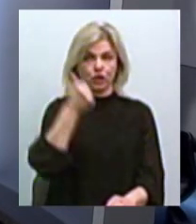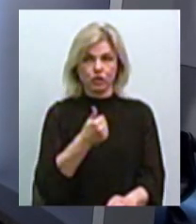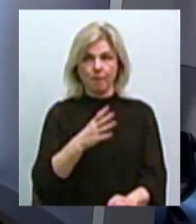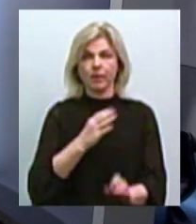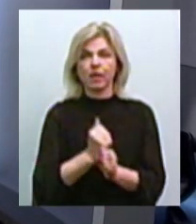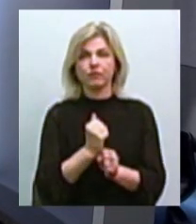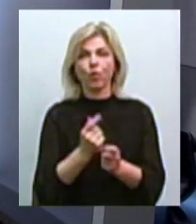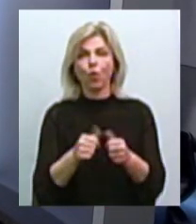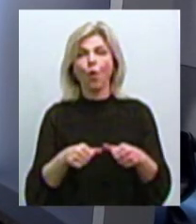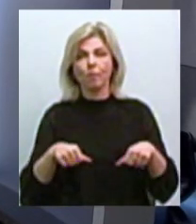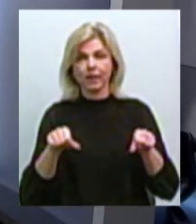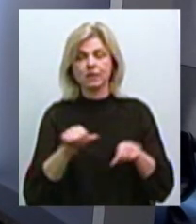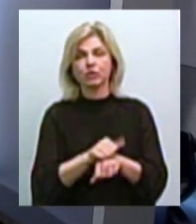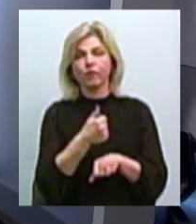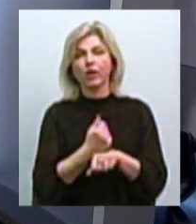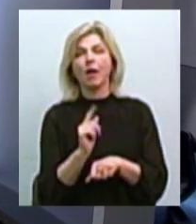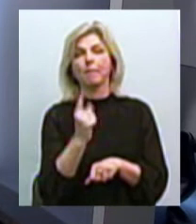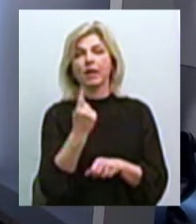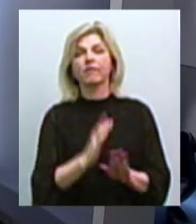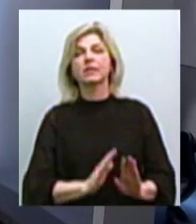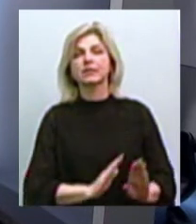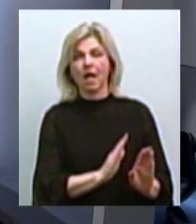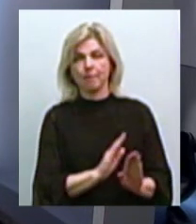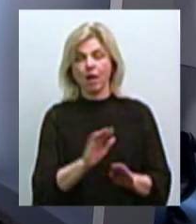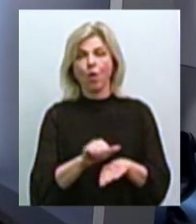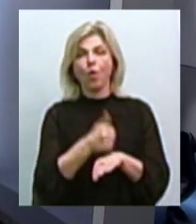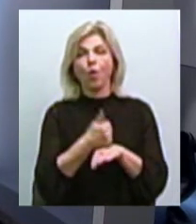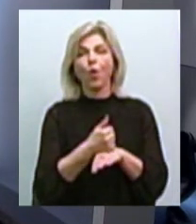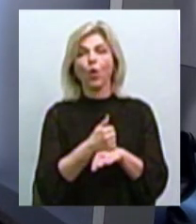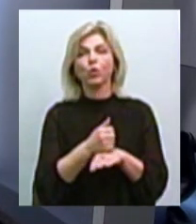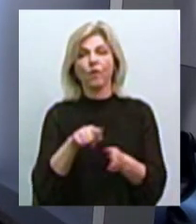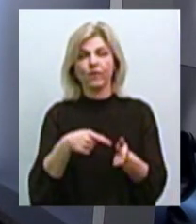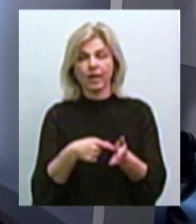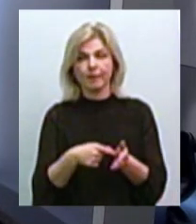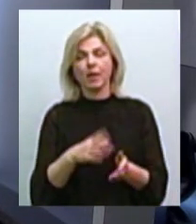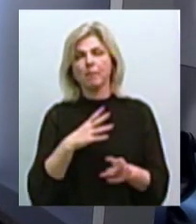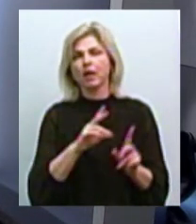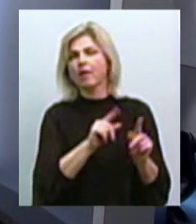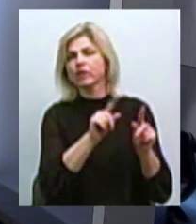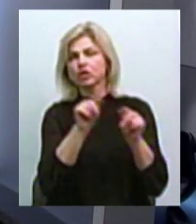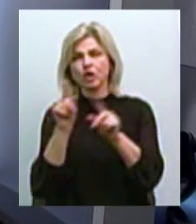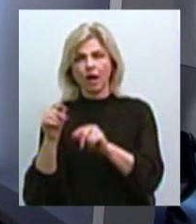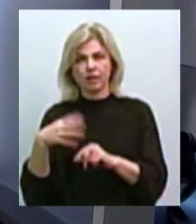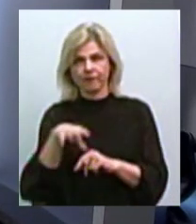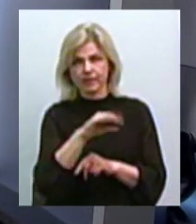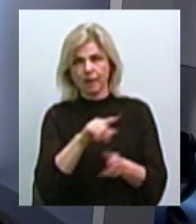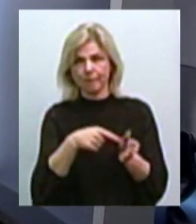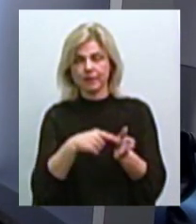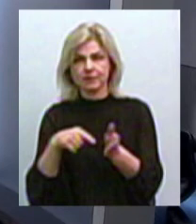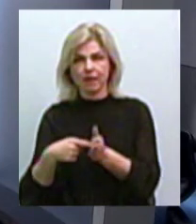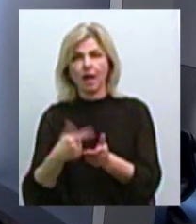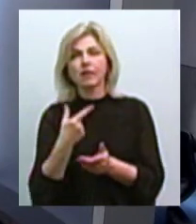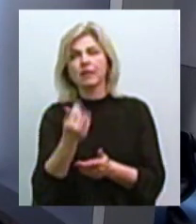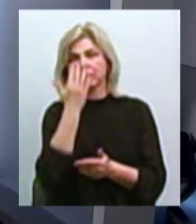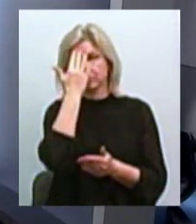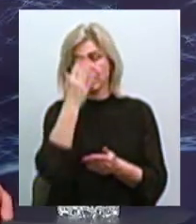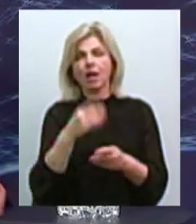чолі з першим заступником міського голови Кирилем Калдимирівичем. Ми обіжджали всі міста, де планується організовувати